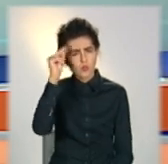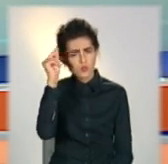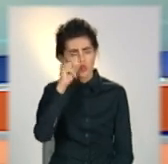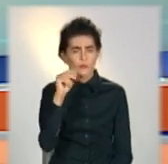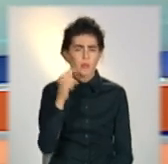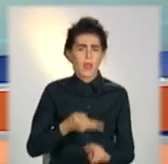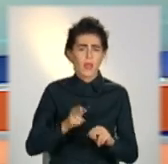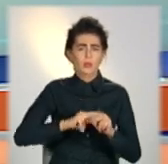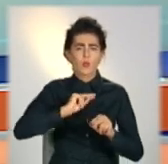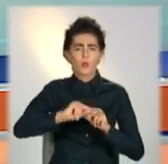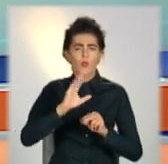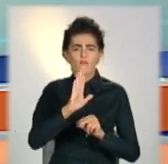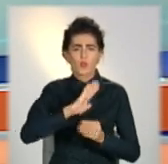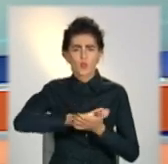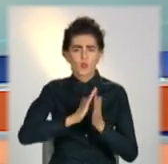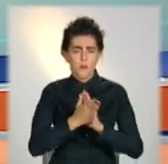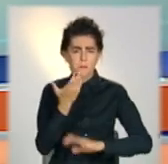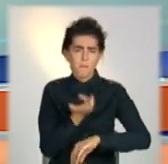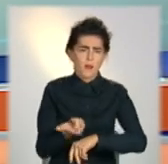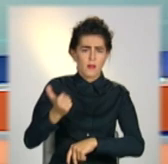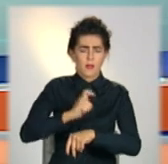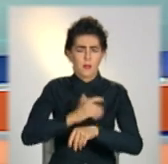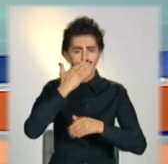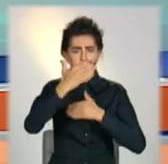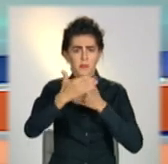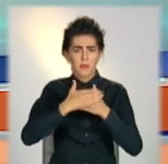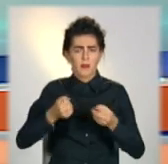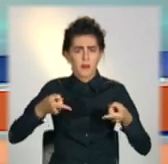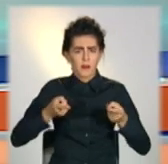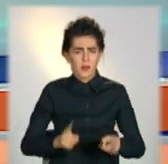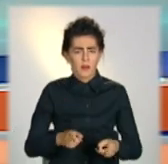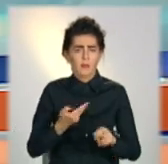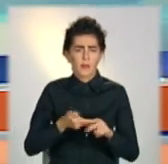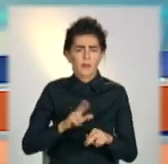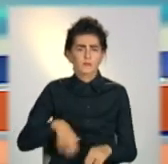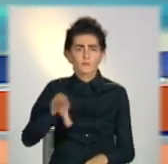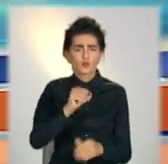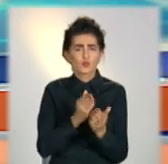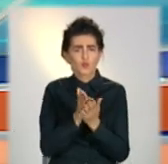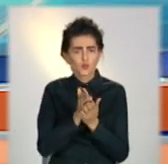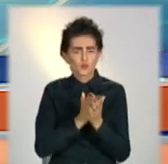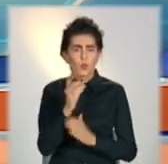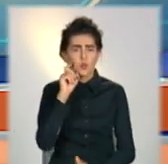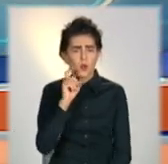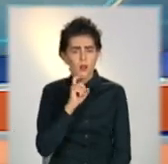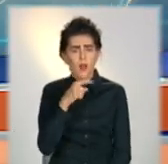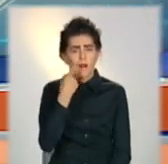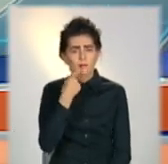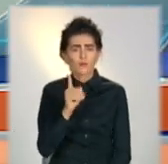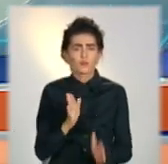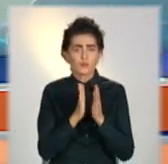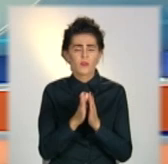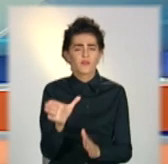проводитись в умовах максимально наближених до реальних. Тому Служба безпеки України закликає